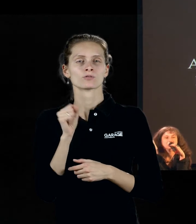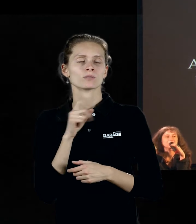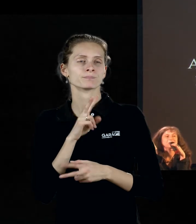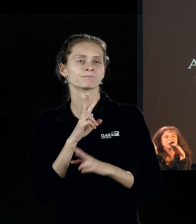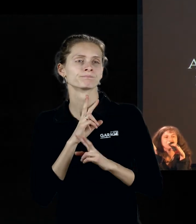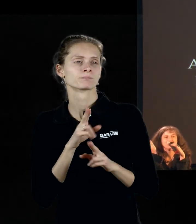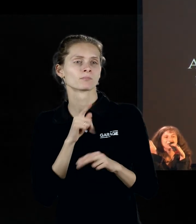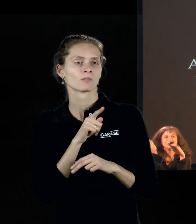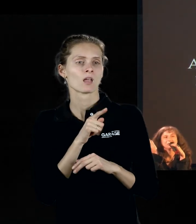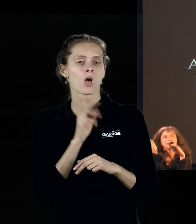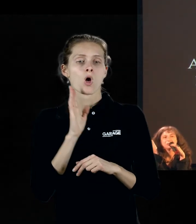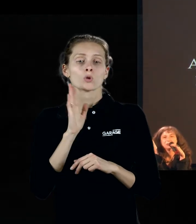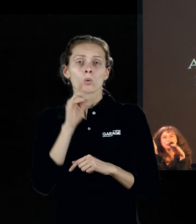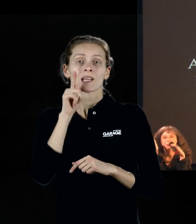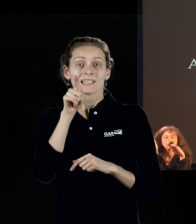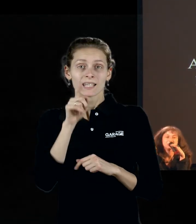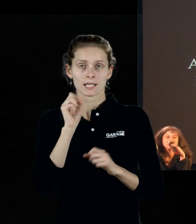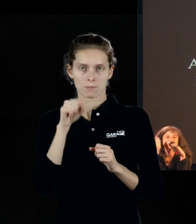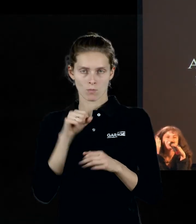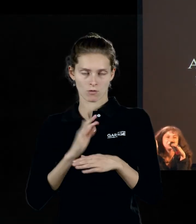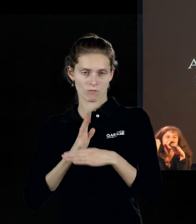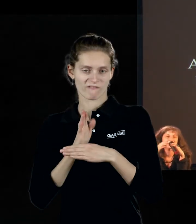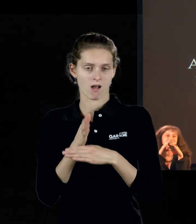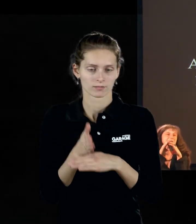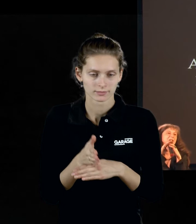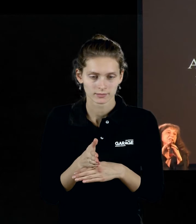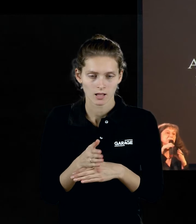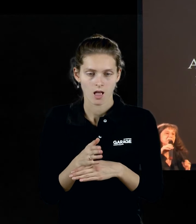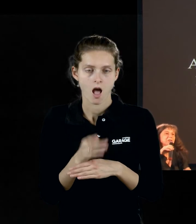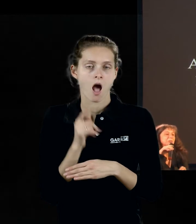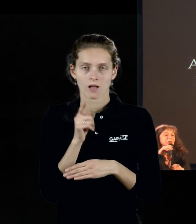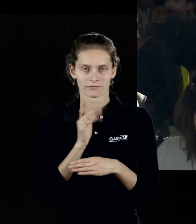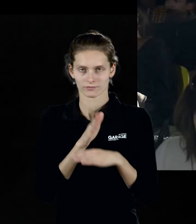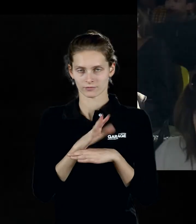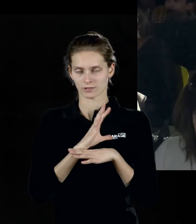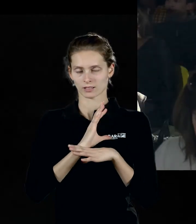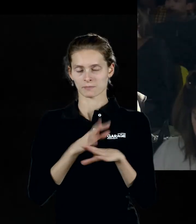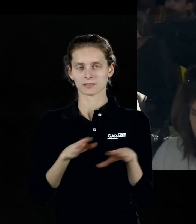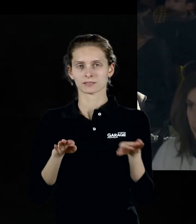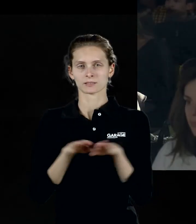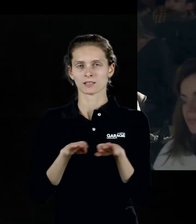Только ты в них мог пойти, но ты в них не вошёл. Может быть, это вполне такие сопоставимые